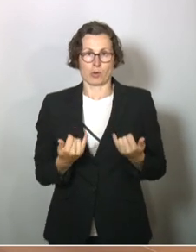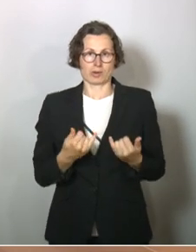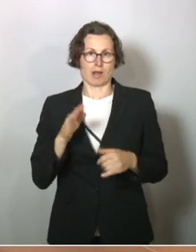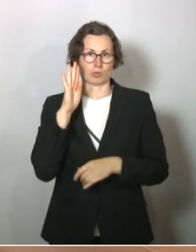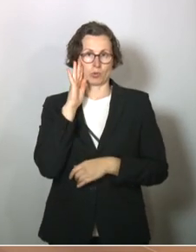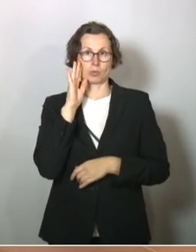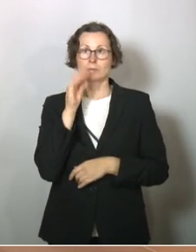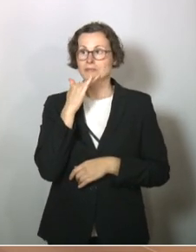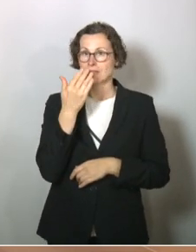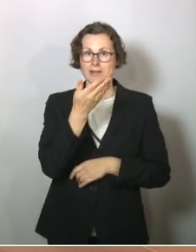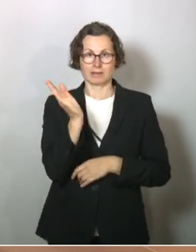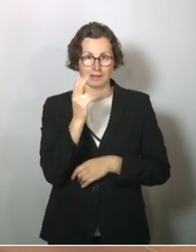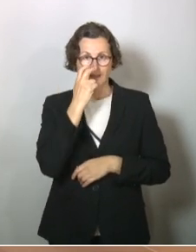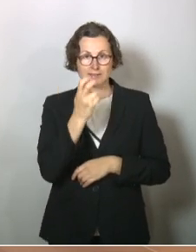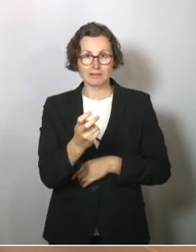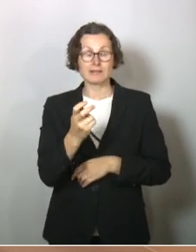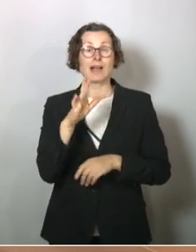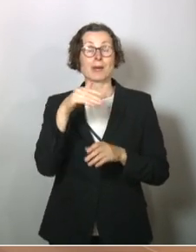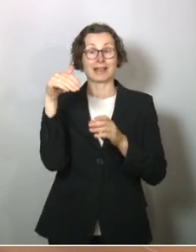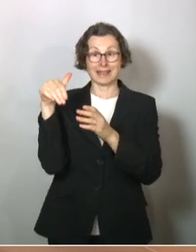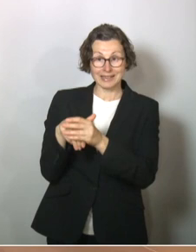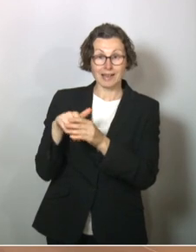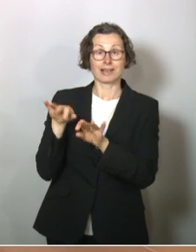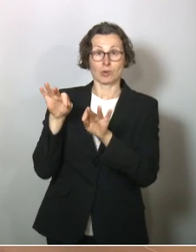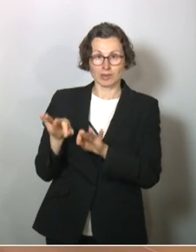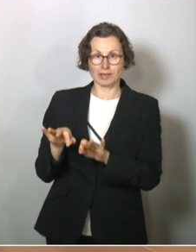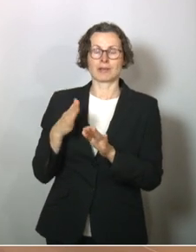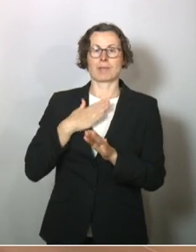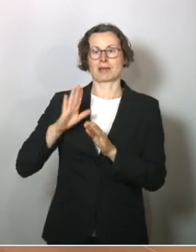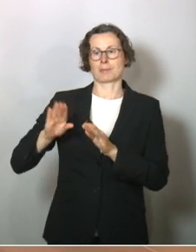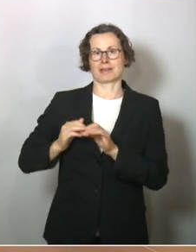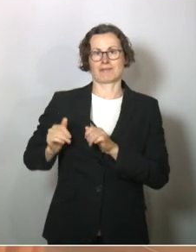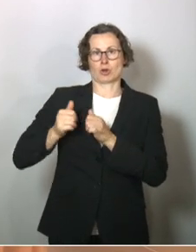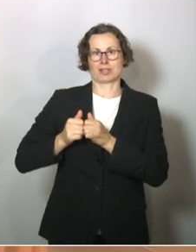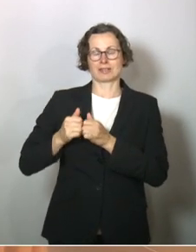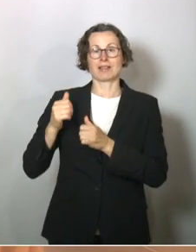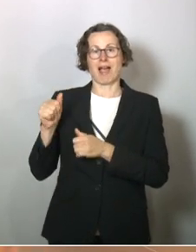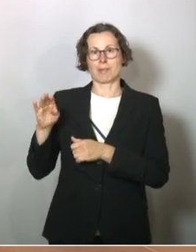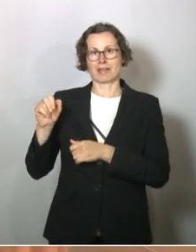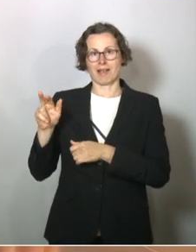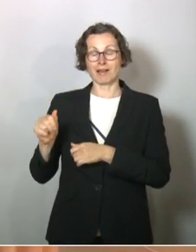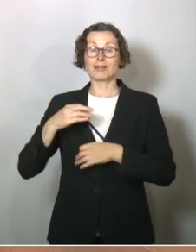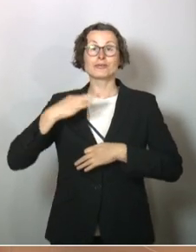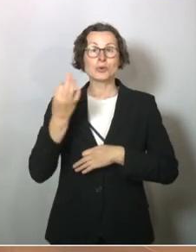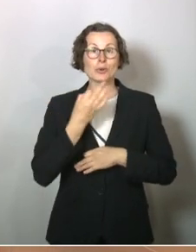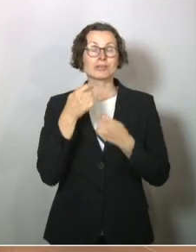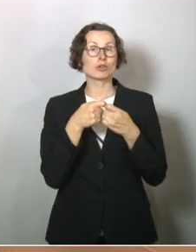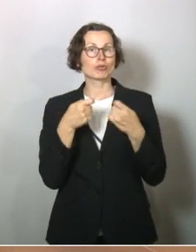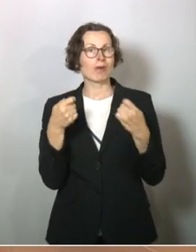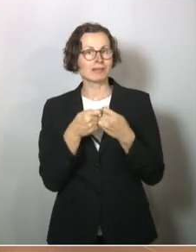vielen Gästen. Aber das Konkrete und das Inhaltliche übernimmt meine Mitvorsitzende Amira. Ich wünsche uns spannende